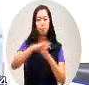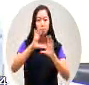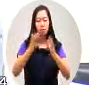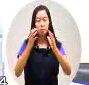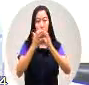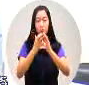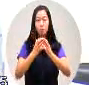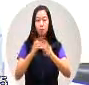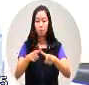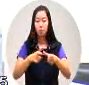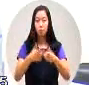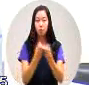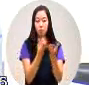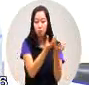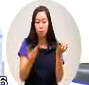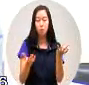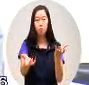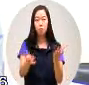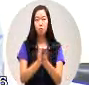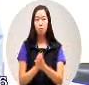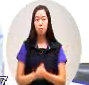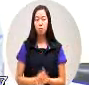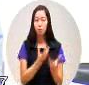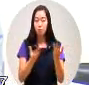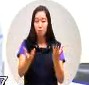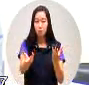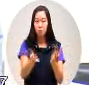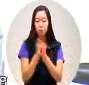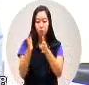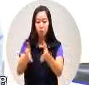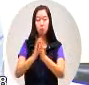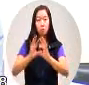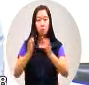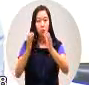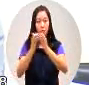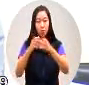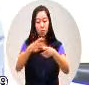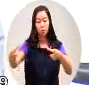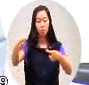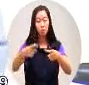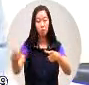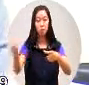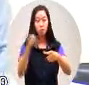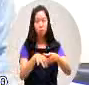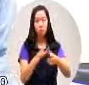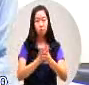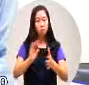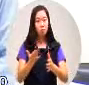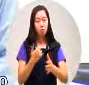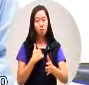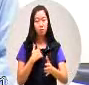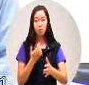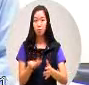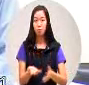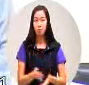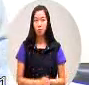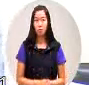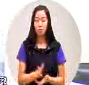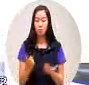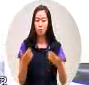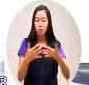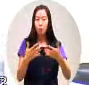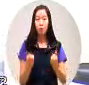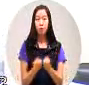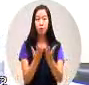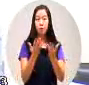土地化出为国家公园的范围内但是呢问题又